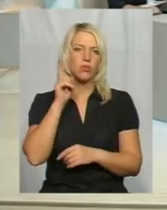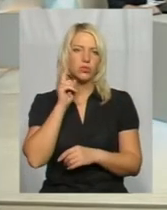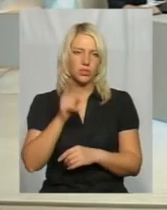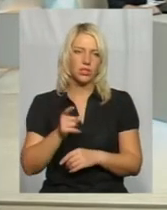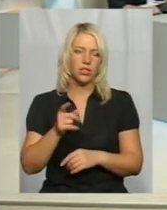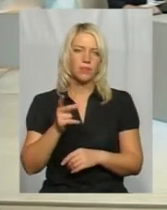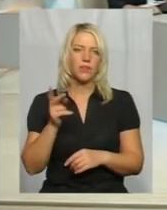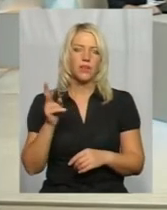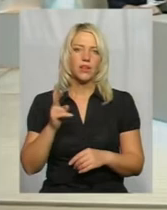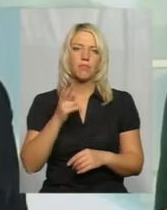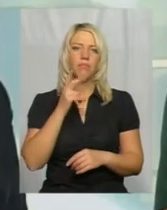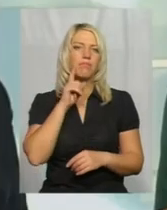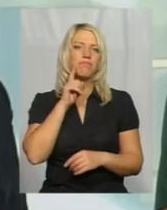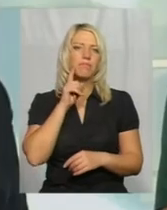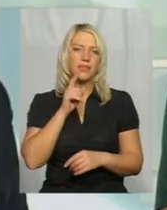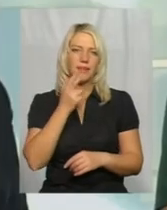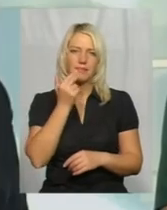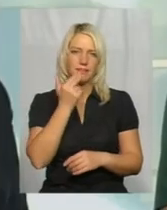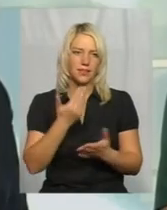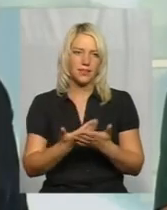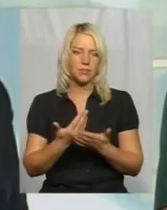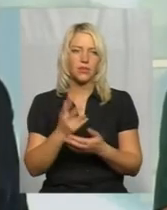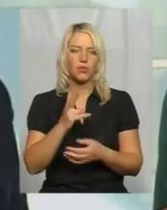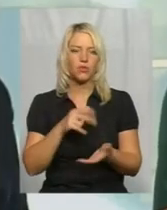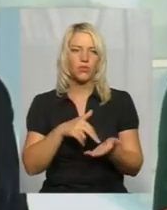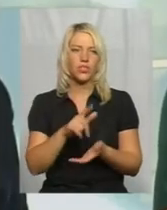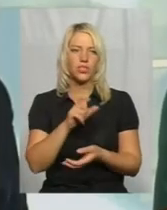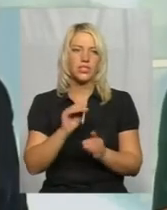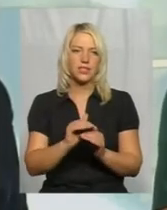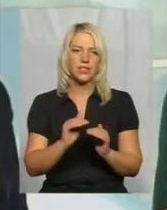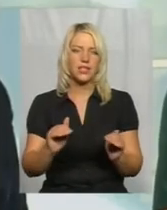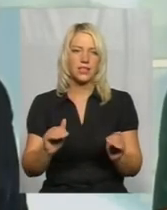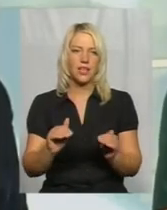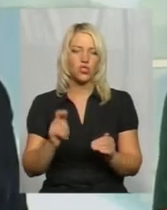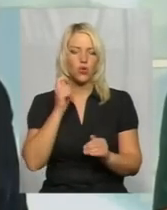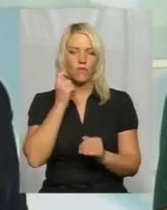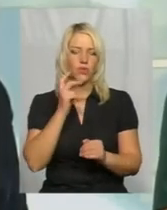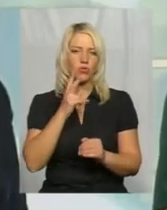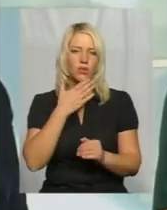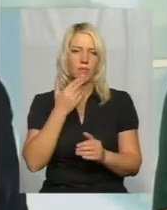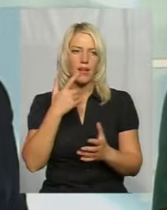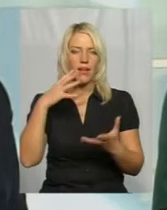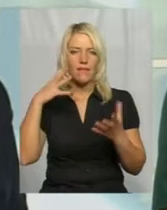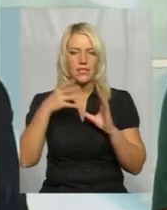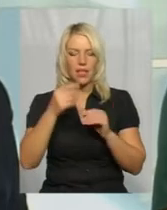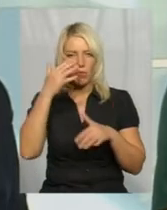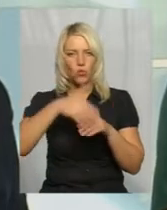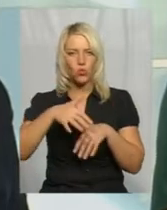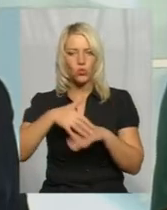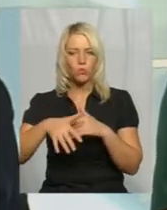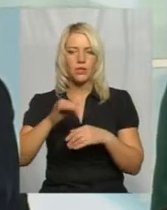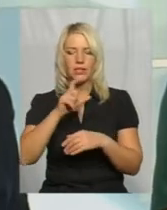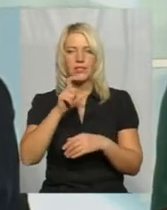жінки-підлітки фактично, які там вийшли з дитячого віку, але в яких немає взаєморозуміння з батьками, які десь